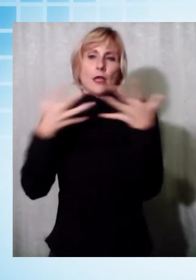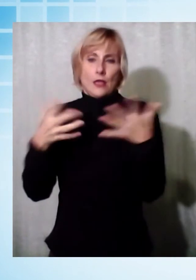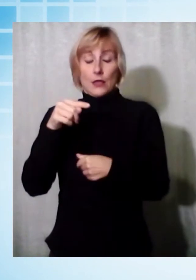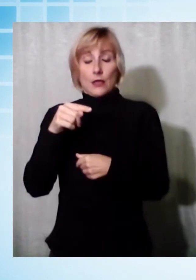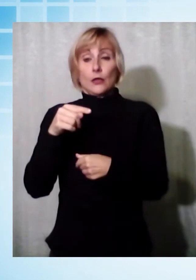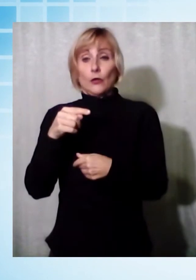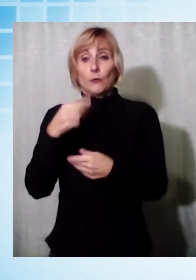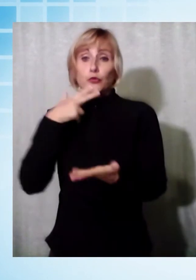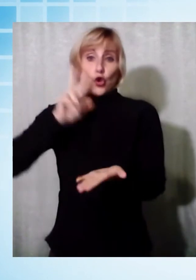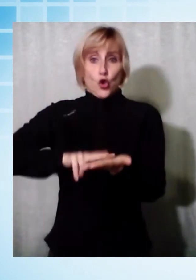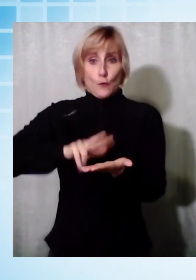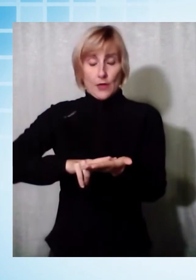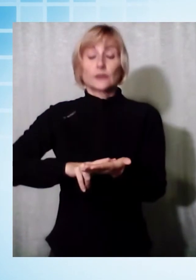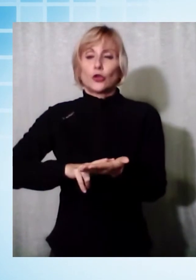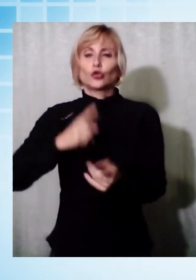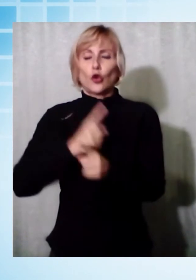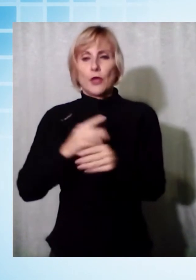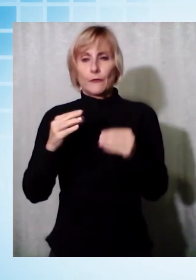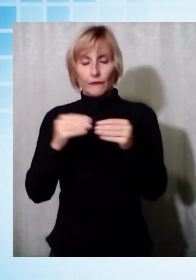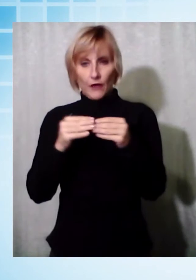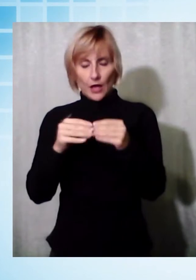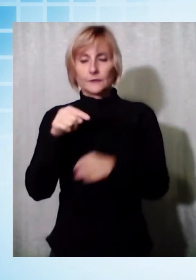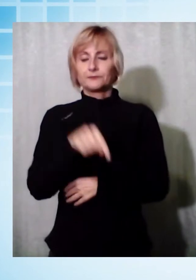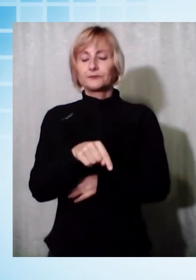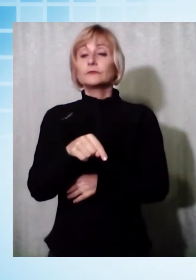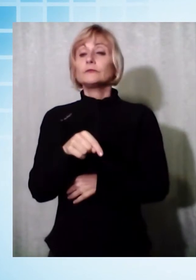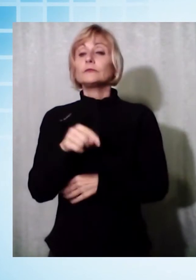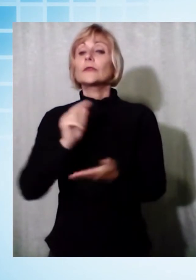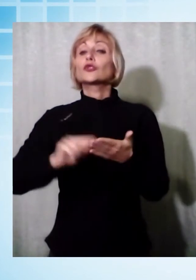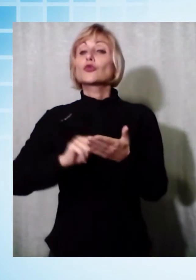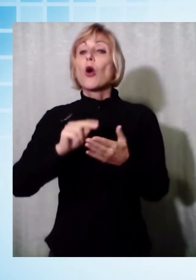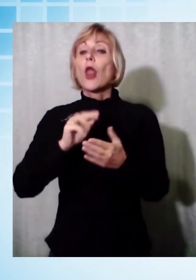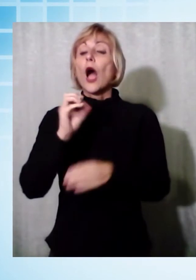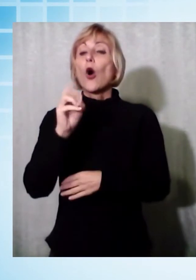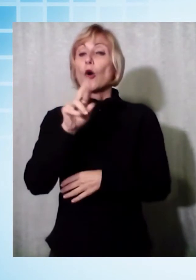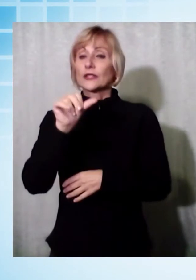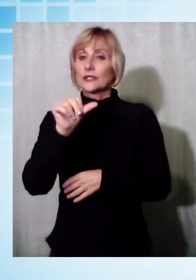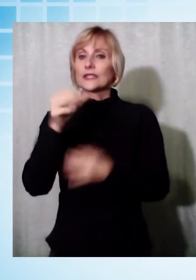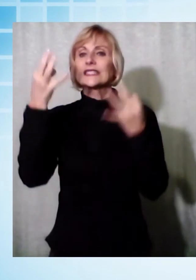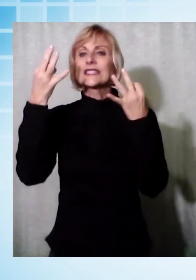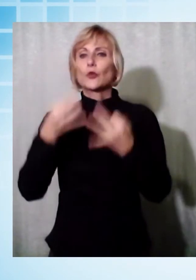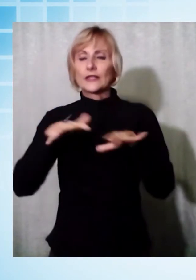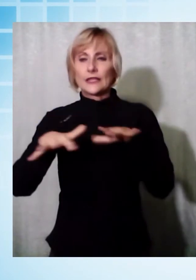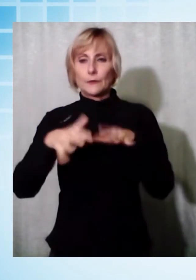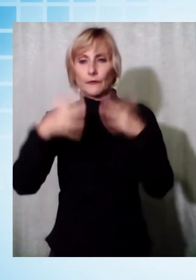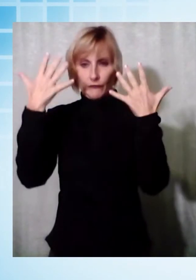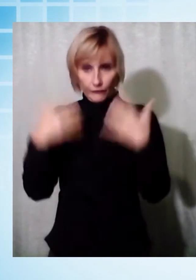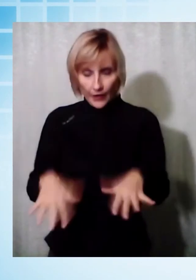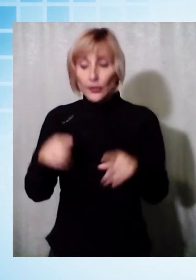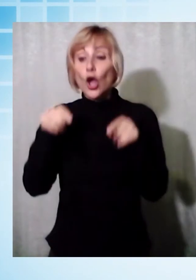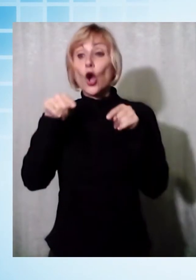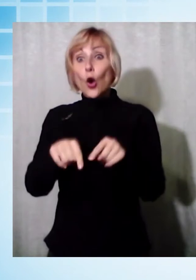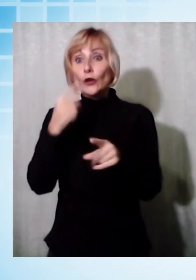sismica, la scuola Orsi ha la sicurezza sismica, ora siamo passati all'ampliamento della parte che riguarda la Pira.